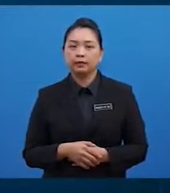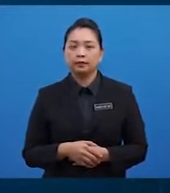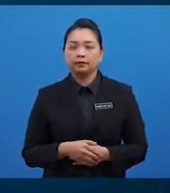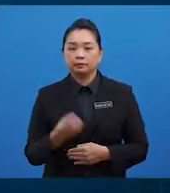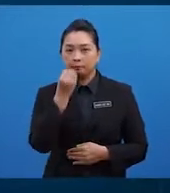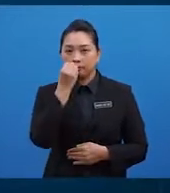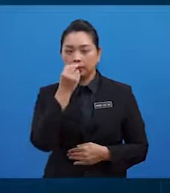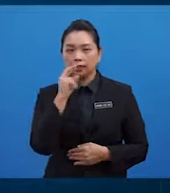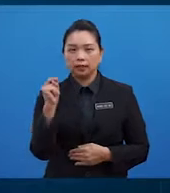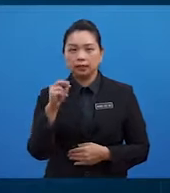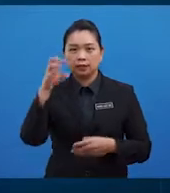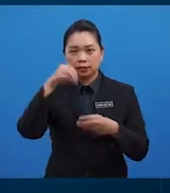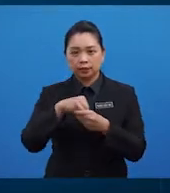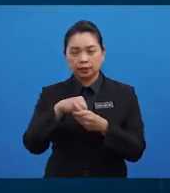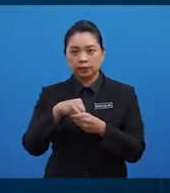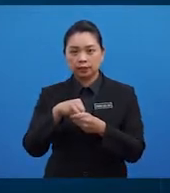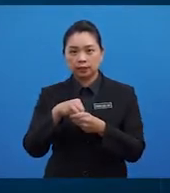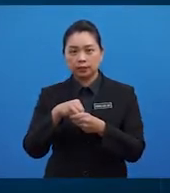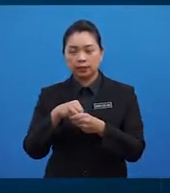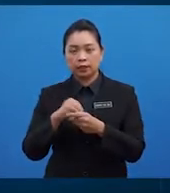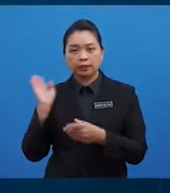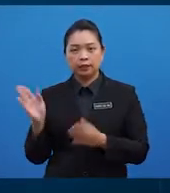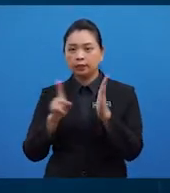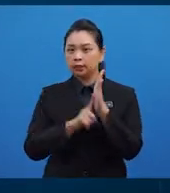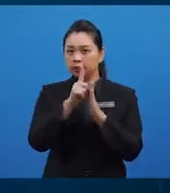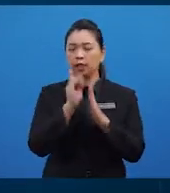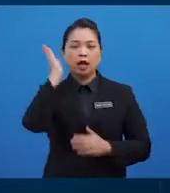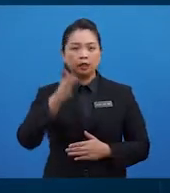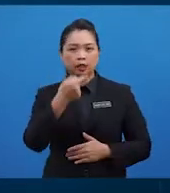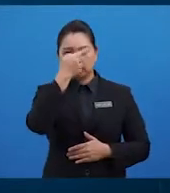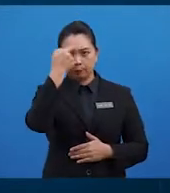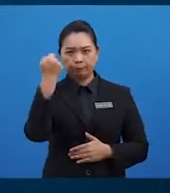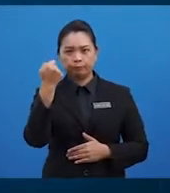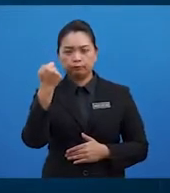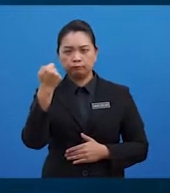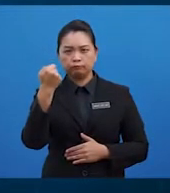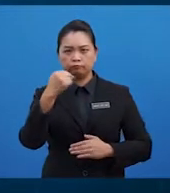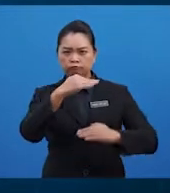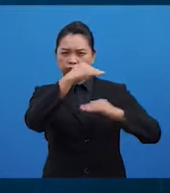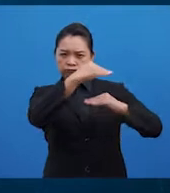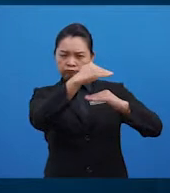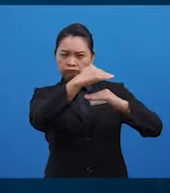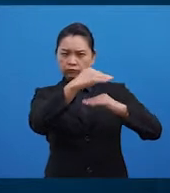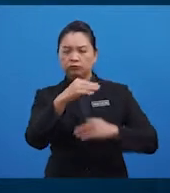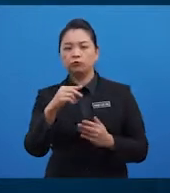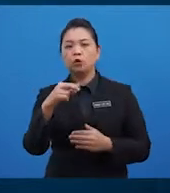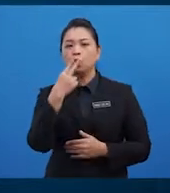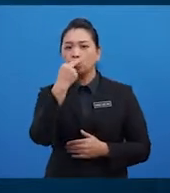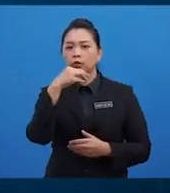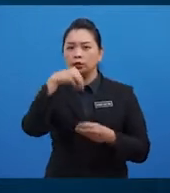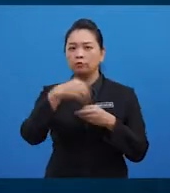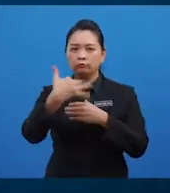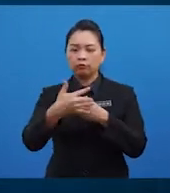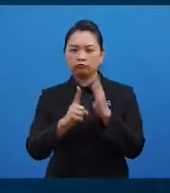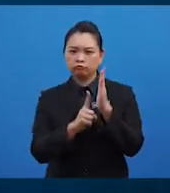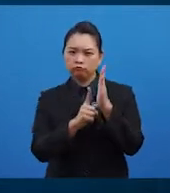Makanan dalam kategori indeks glesemik tinggi akan menyebabkan paras glukosa darah meningkat dengan